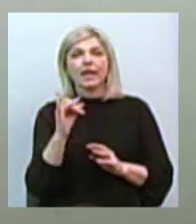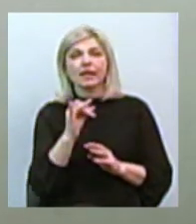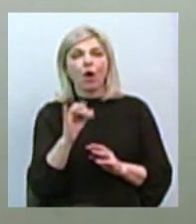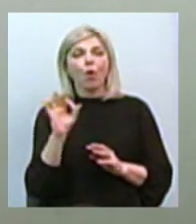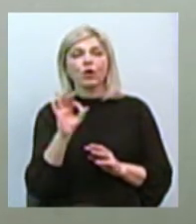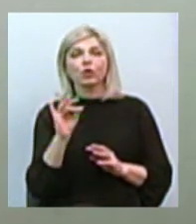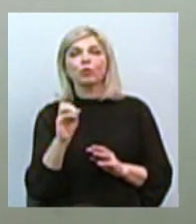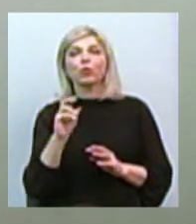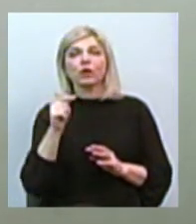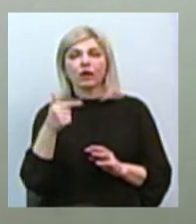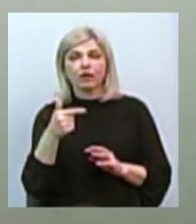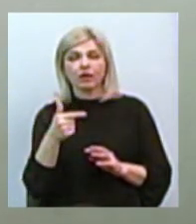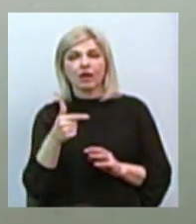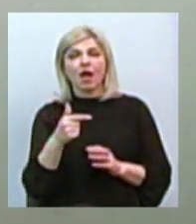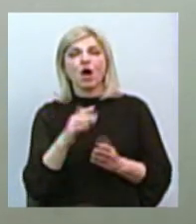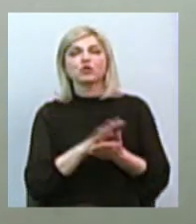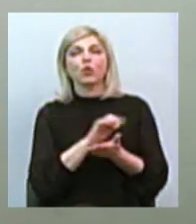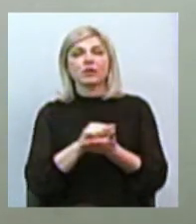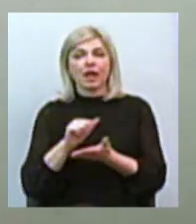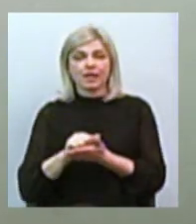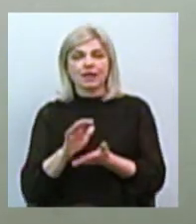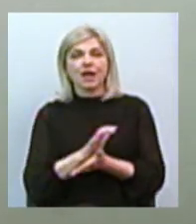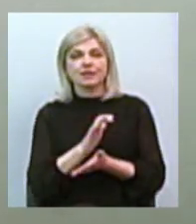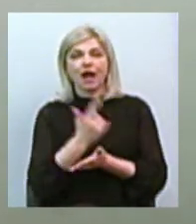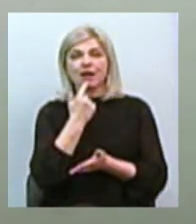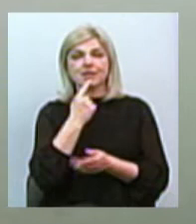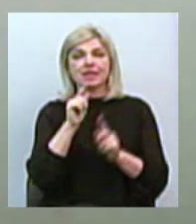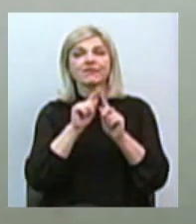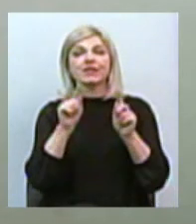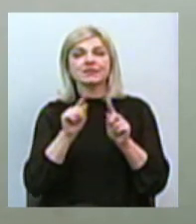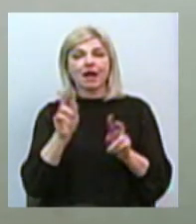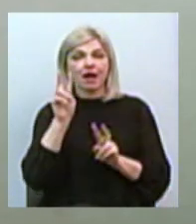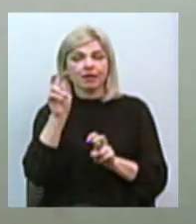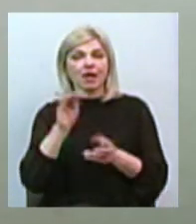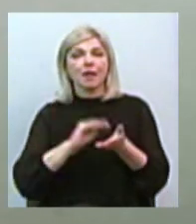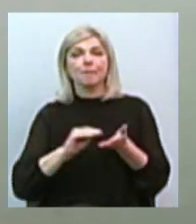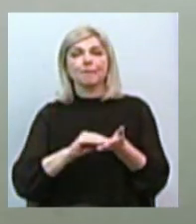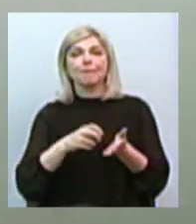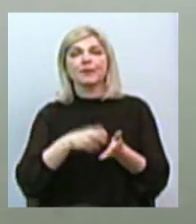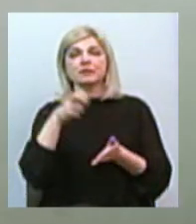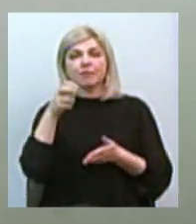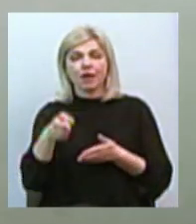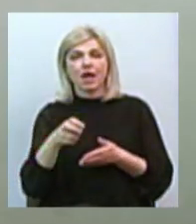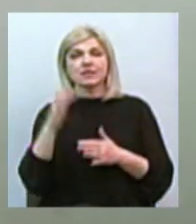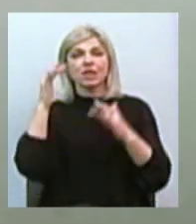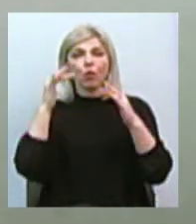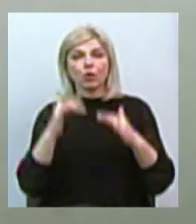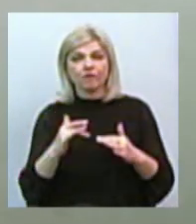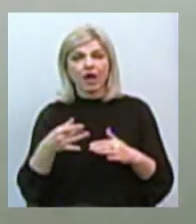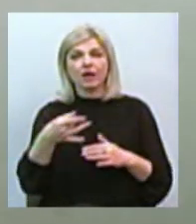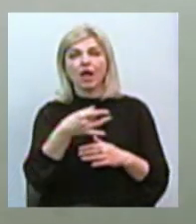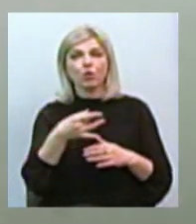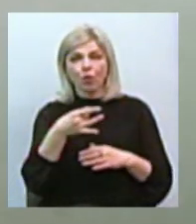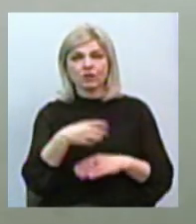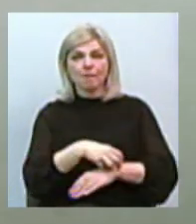кореспондент газети «Красна зв'язка», пише листа до Снігюрівського райкому комуністичної